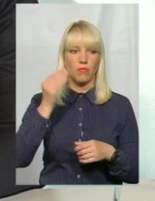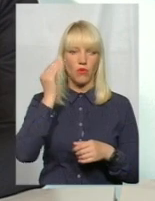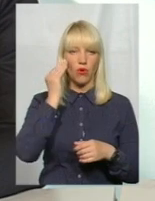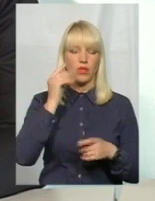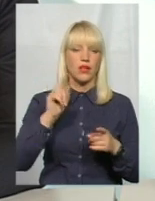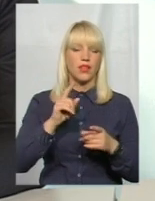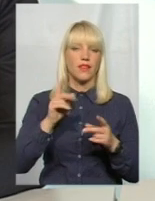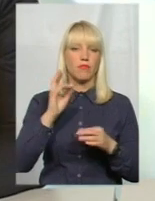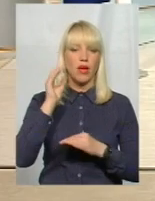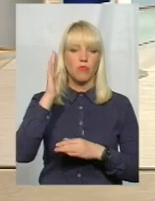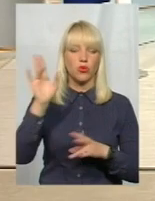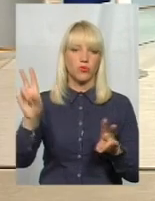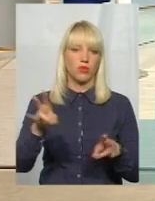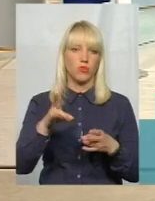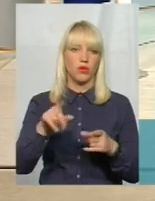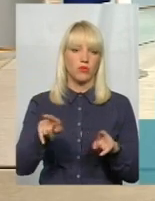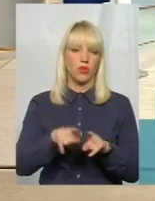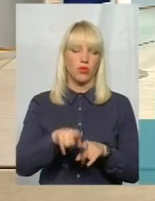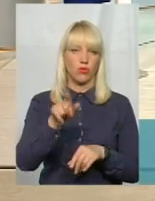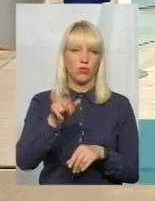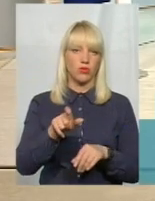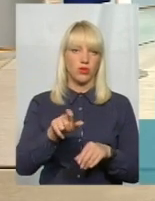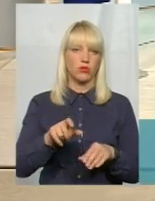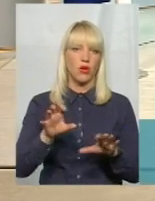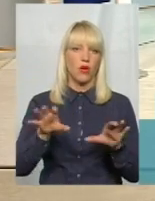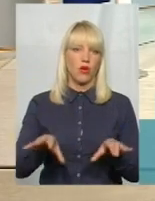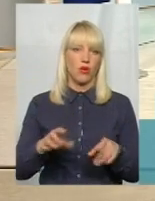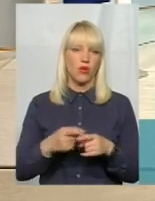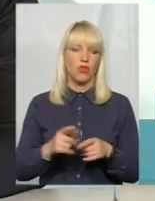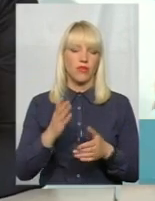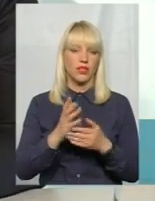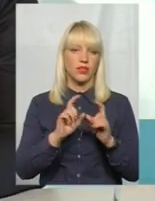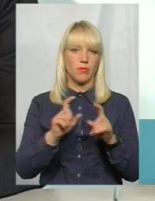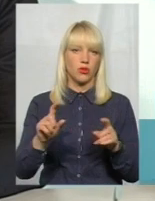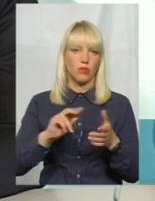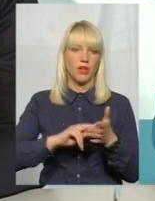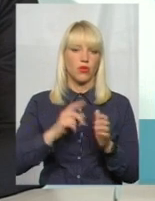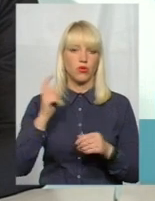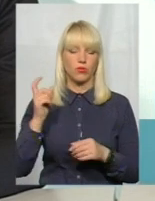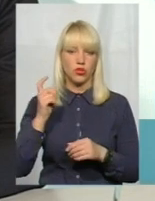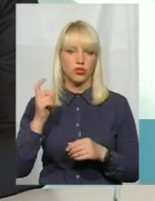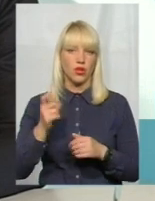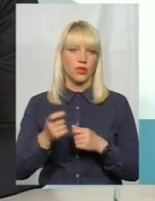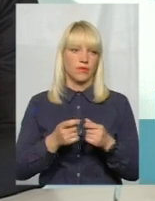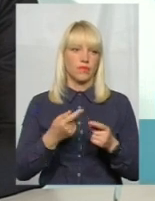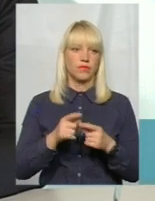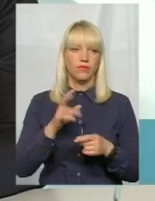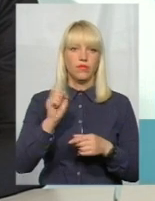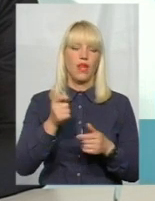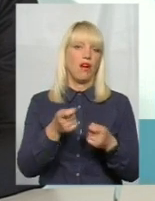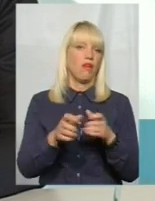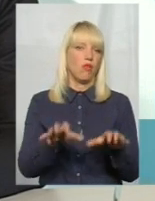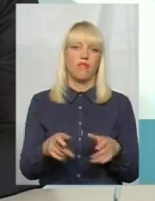бути. Тому що є департамент економіки, який має свої економічні питання, ну це все зрозуміло. Ну, голова адміністрації, ну там трохи в нього, ну він